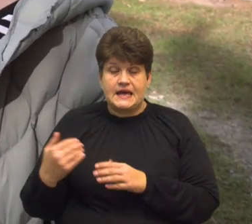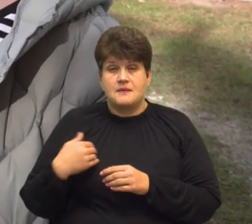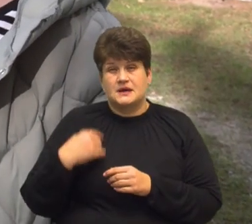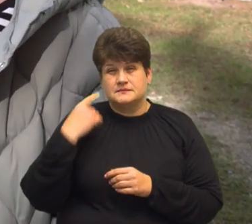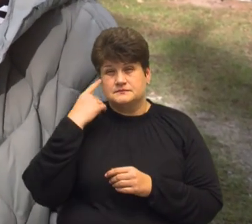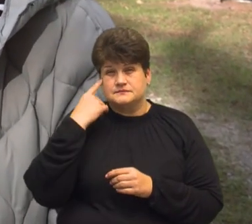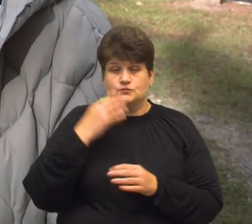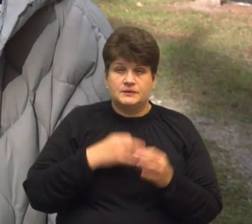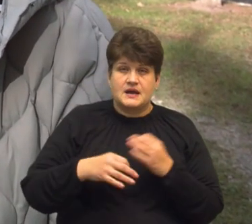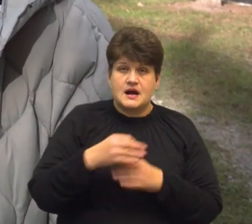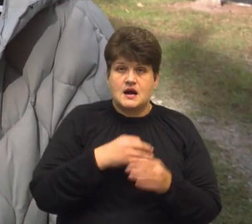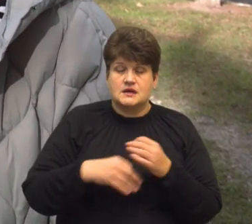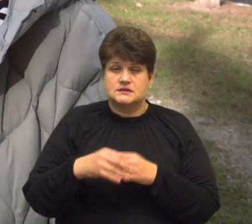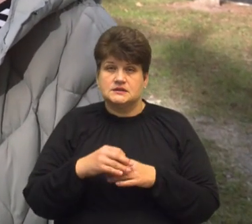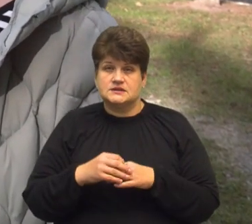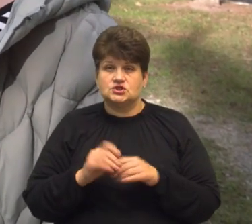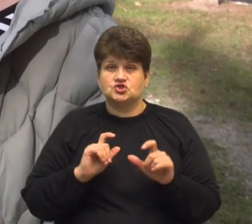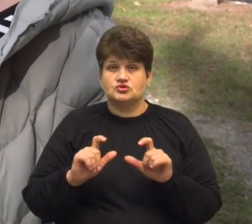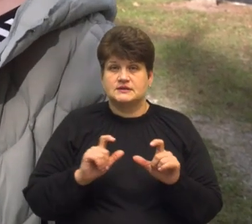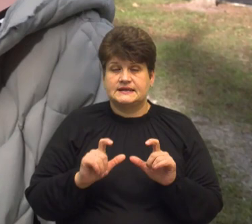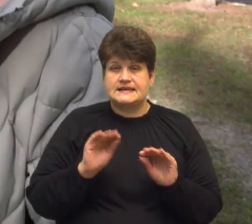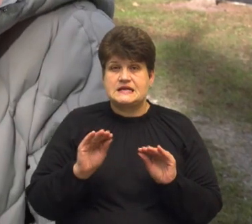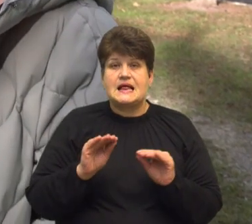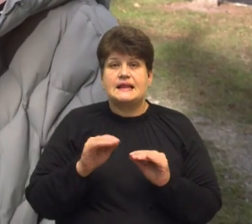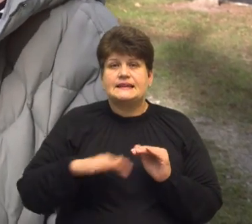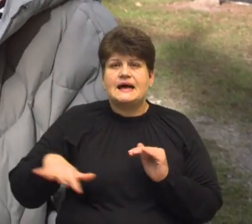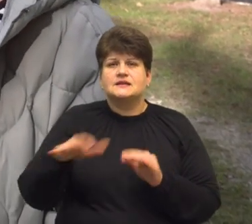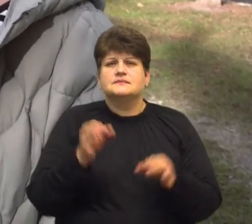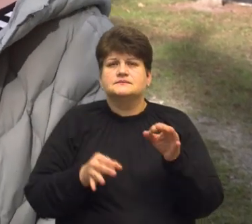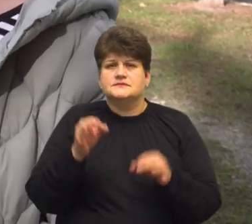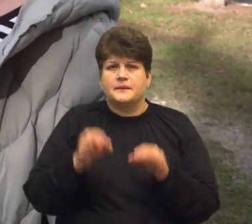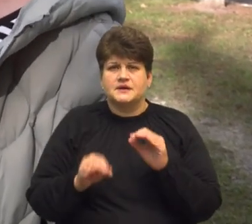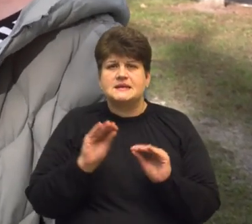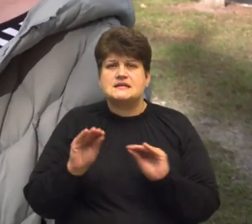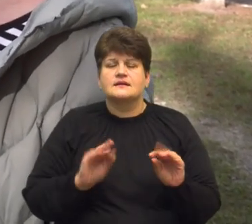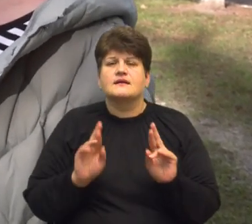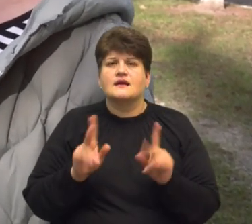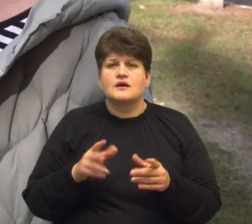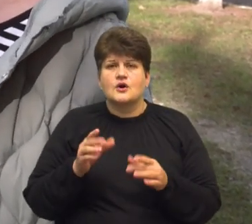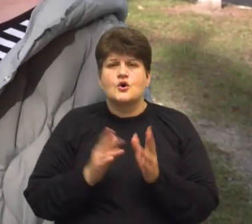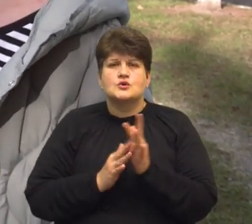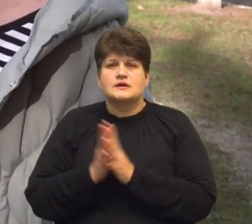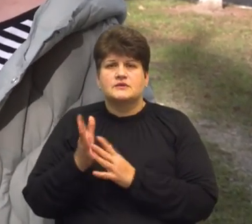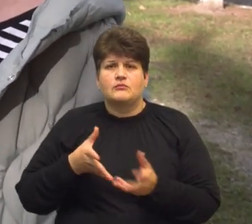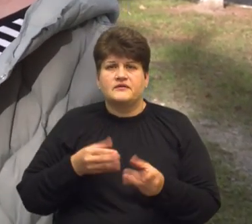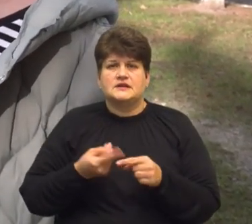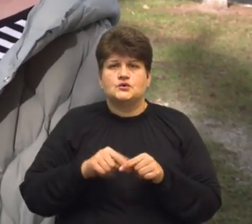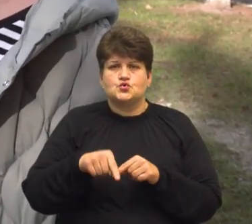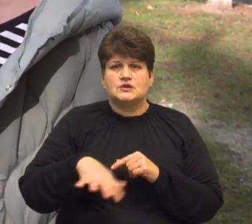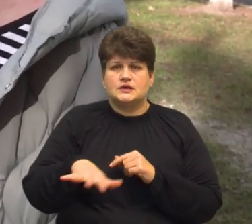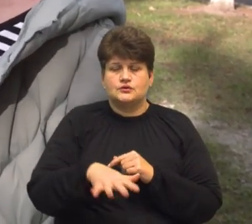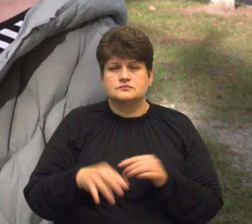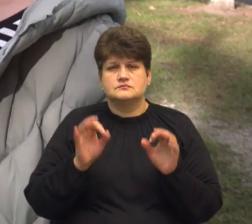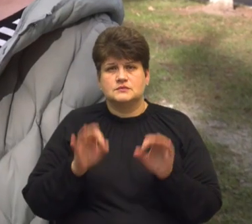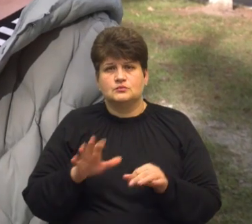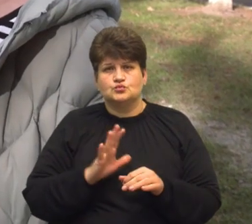будемо радитися ще з ландшафтними дизайнерами, які розкажуть, як рослинність впливатиме на цю територію і чи доречно